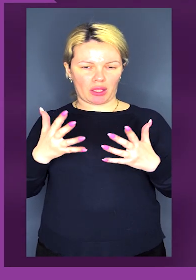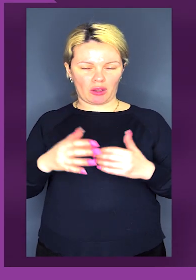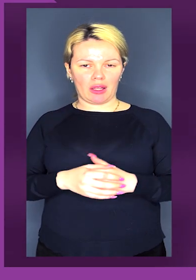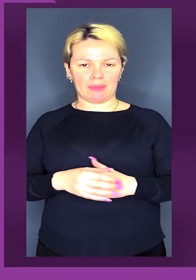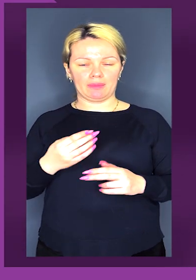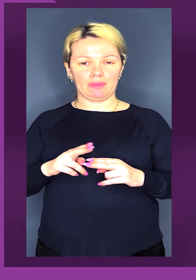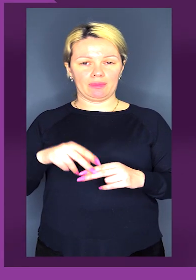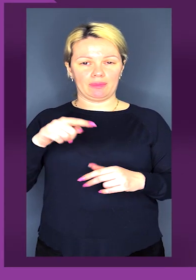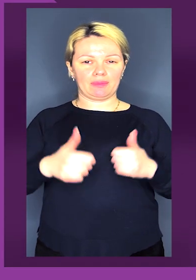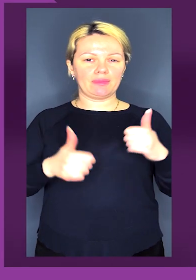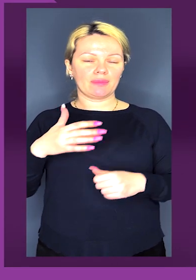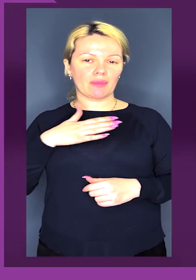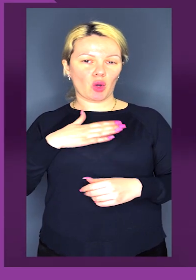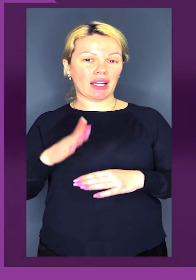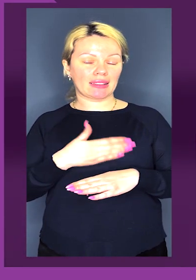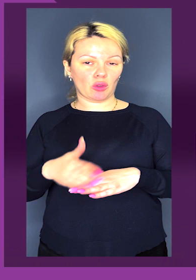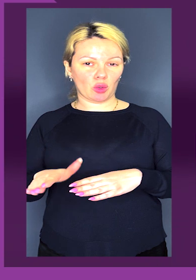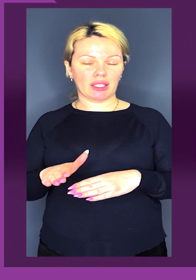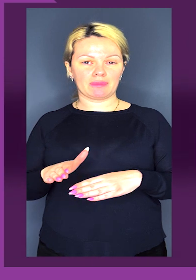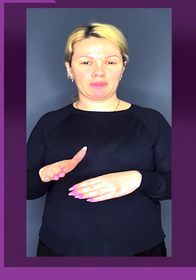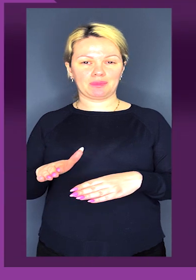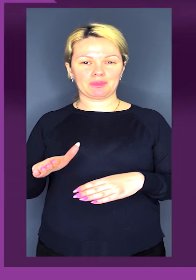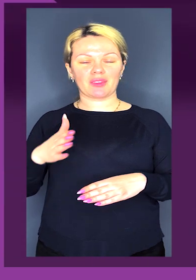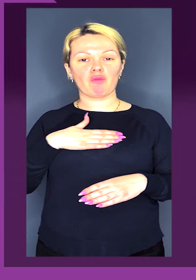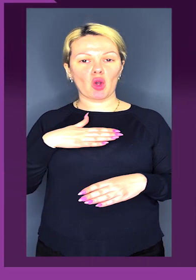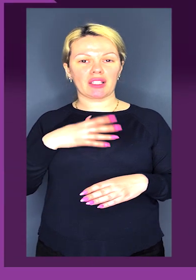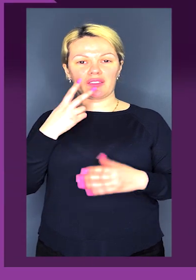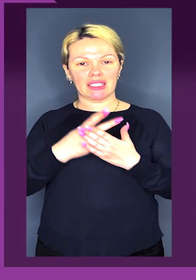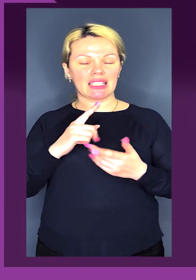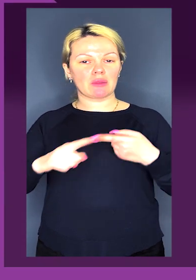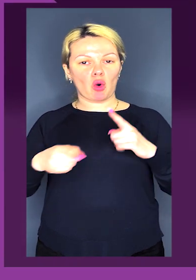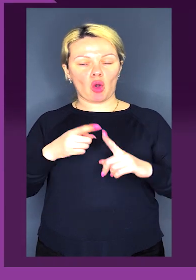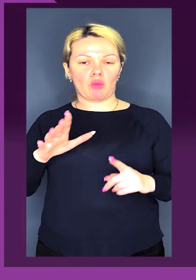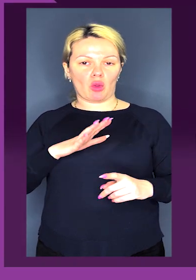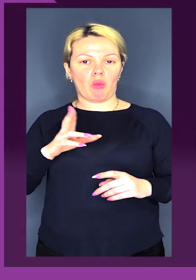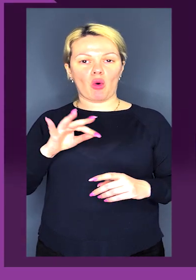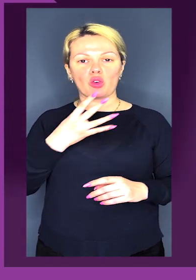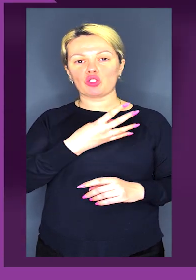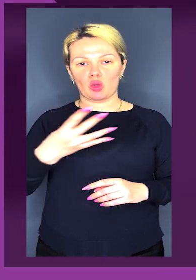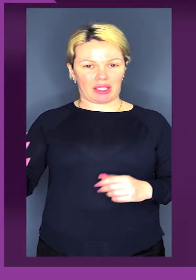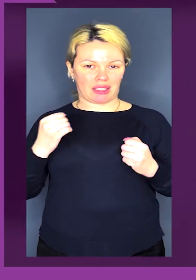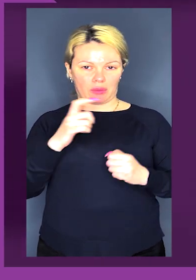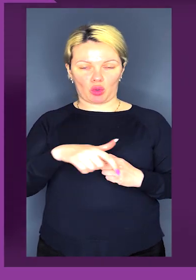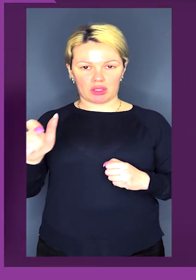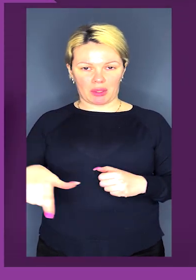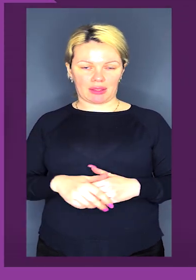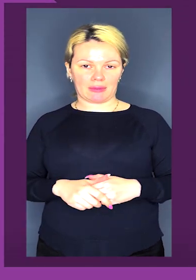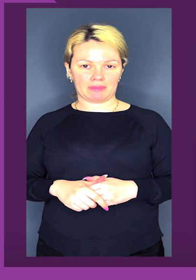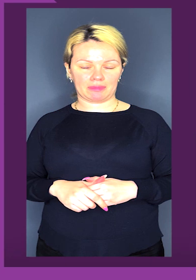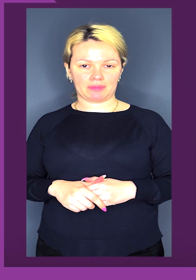На цих змаганнях в моїй категорії, в моїх видах зброї було по чотири спортсмени.